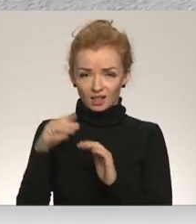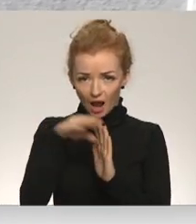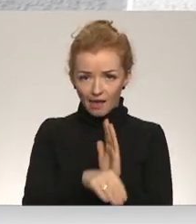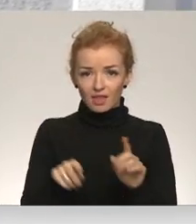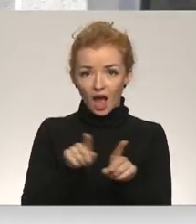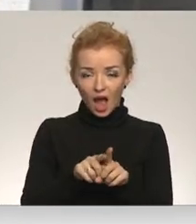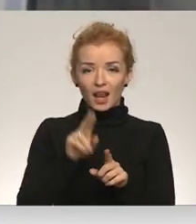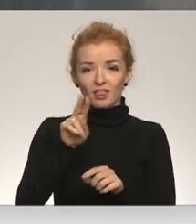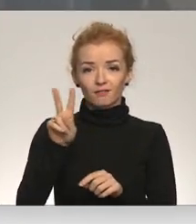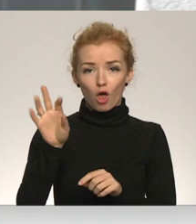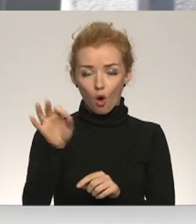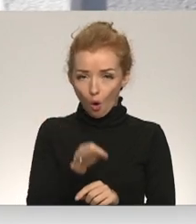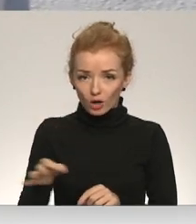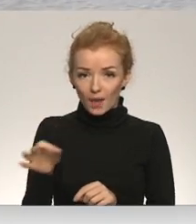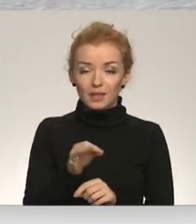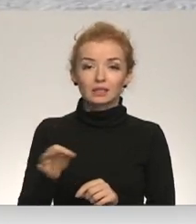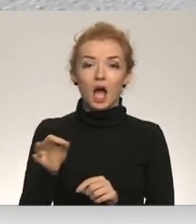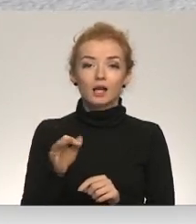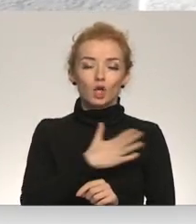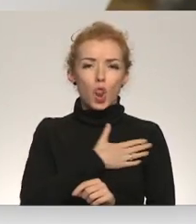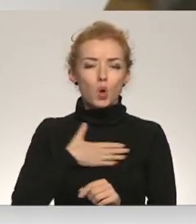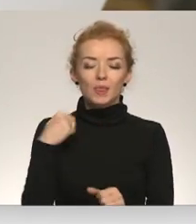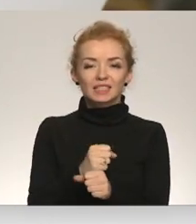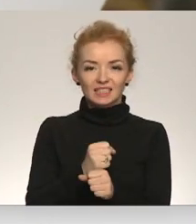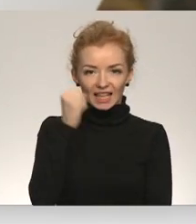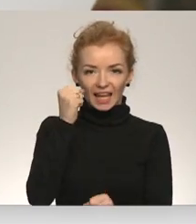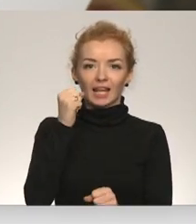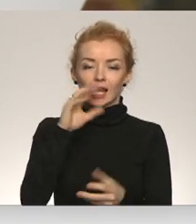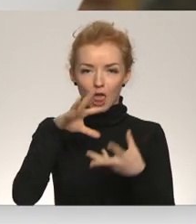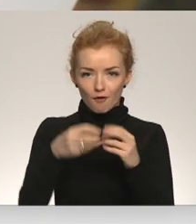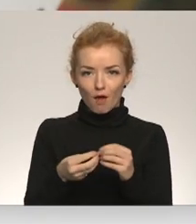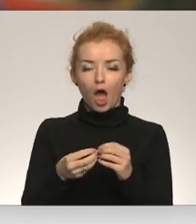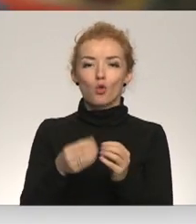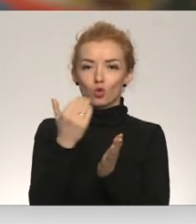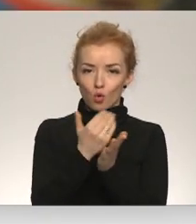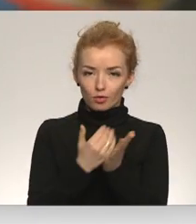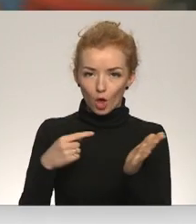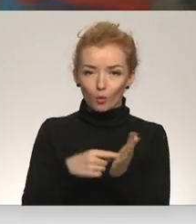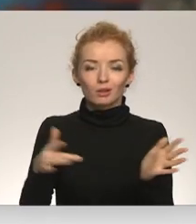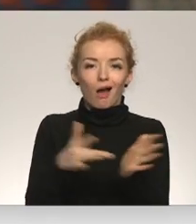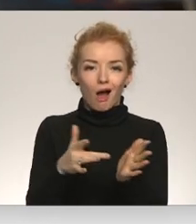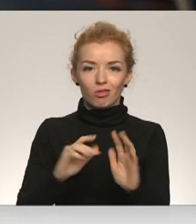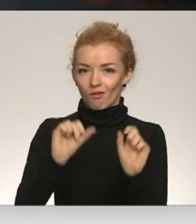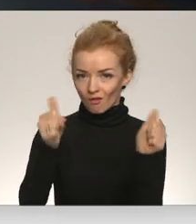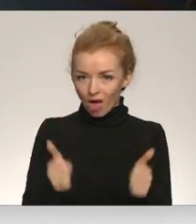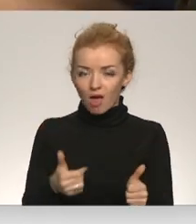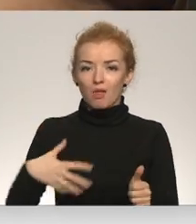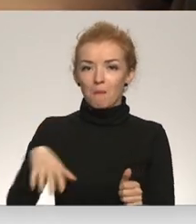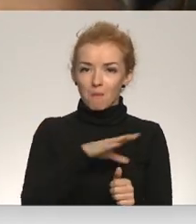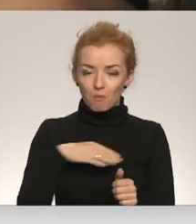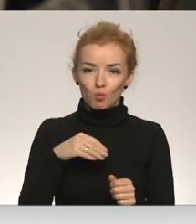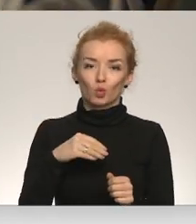nevalstiskās organizācijas, ļoti stingri darbojās saskaņā ar to, kādā veidā mums to